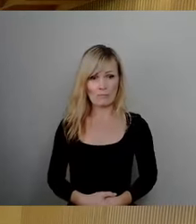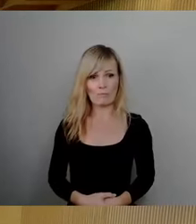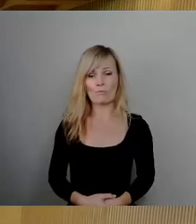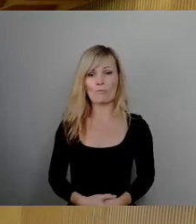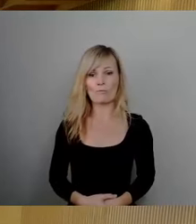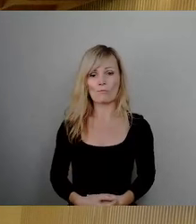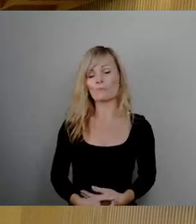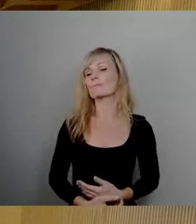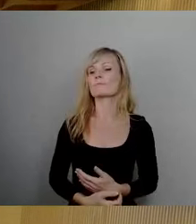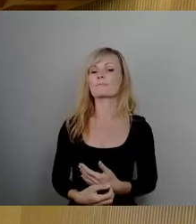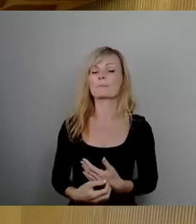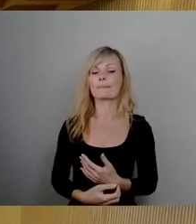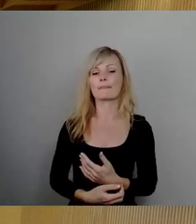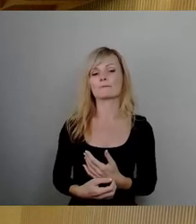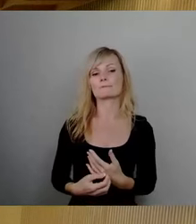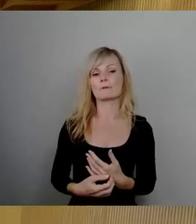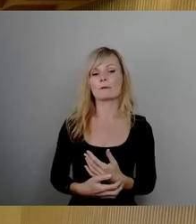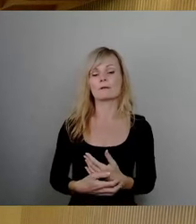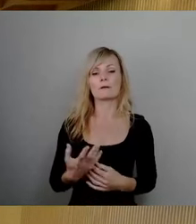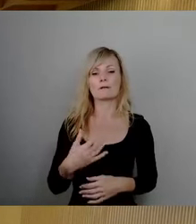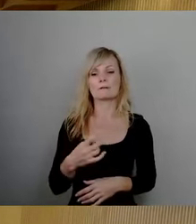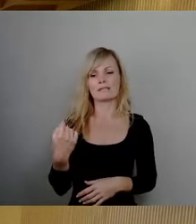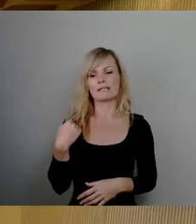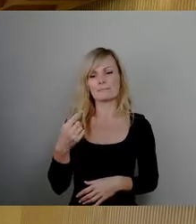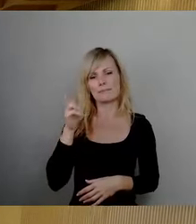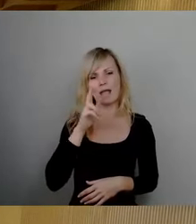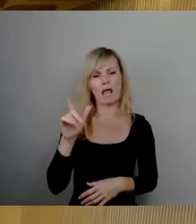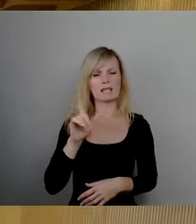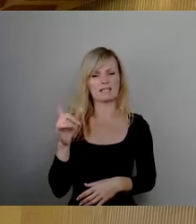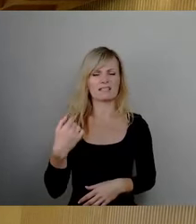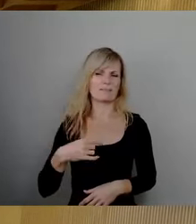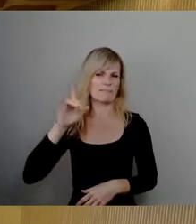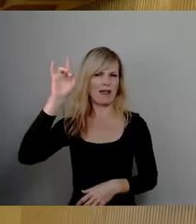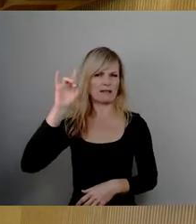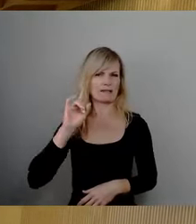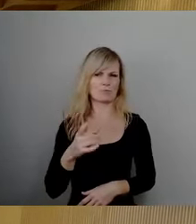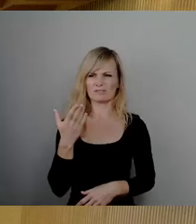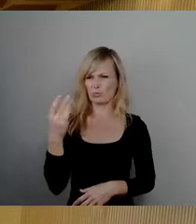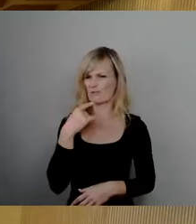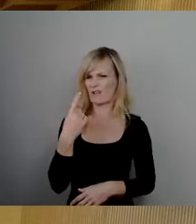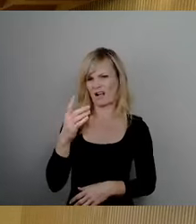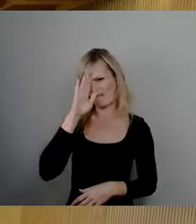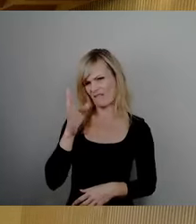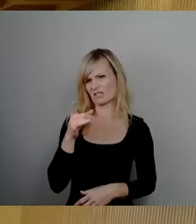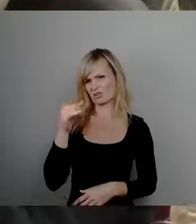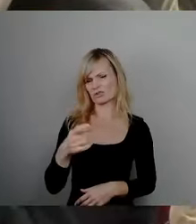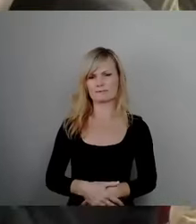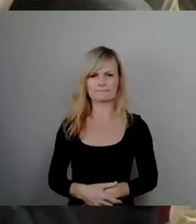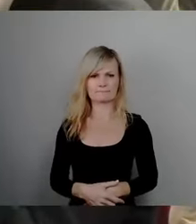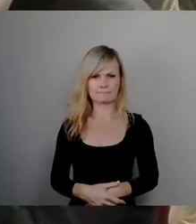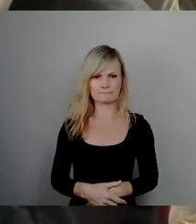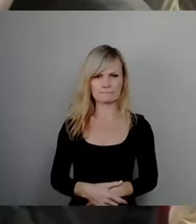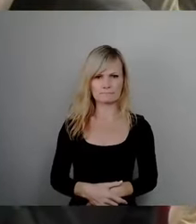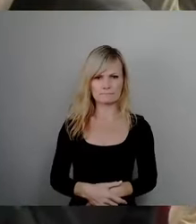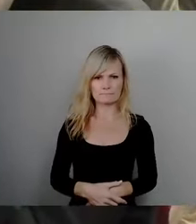Also ich muss mich zu dem Wortbeitrag von Herrn Lichty schon noch mal melden, weil das ist großer Quatsch, was er hier erzählt hat. Wenn das